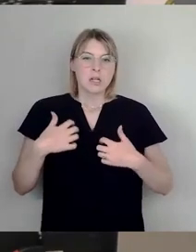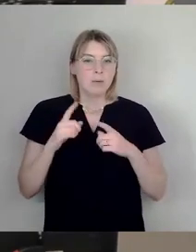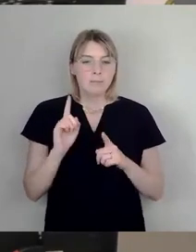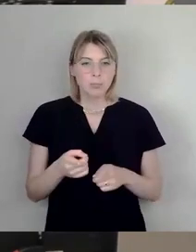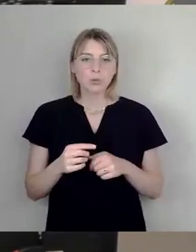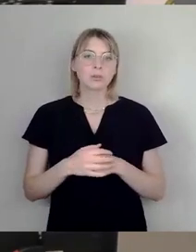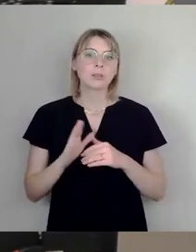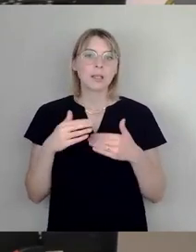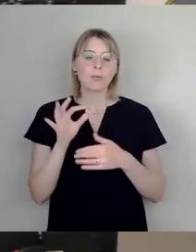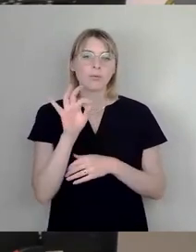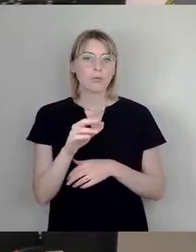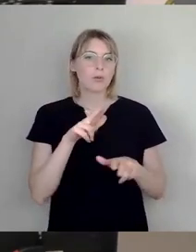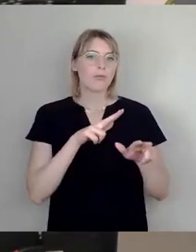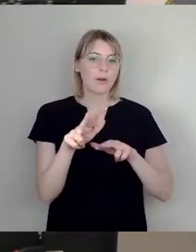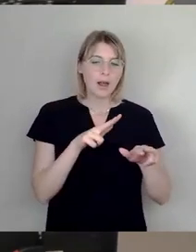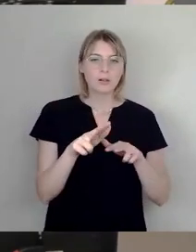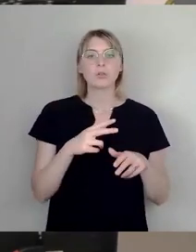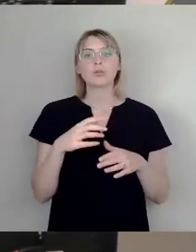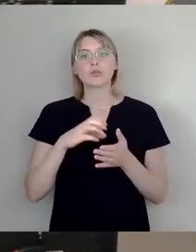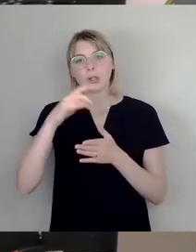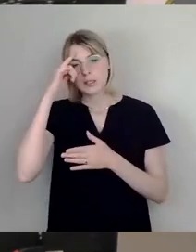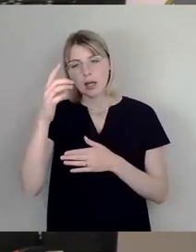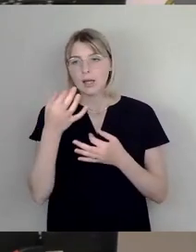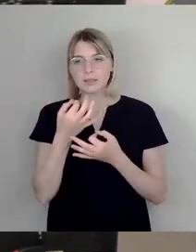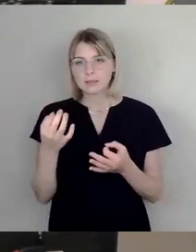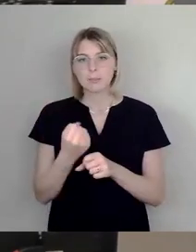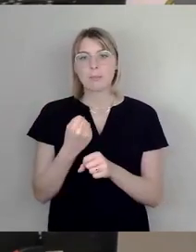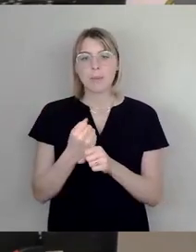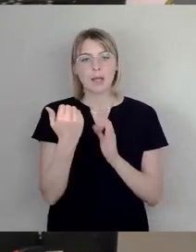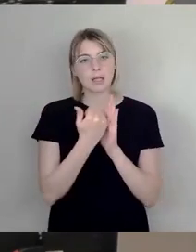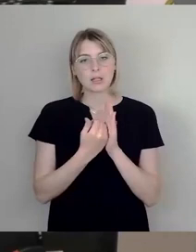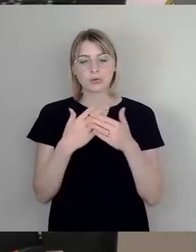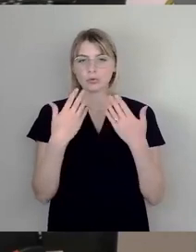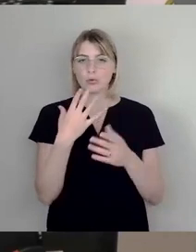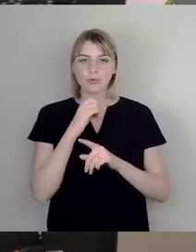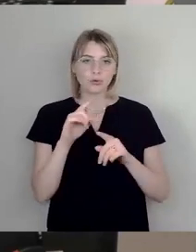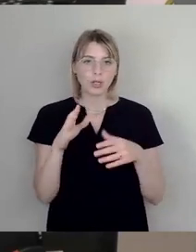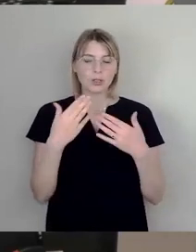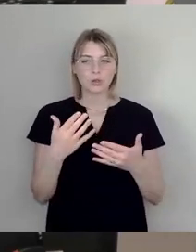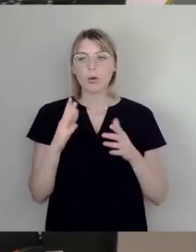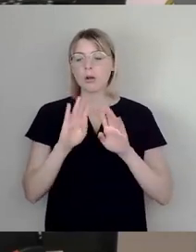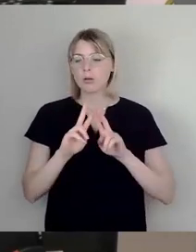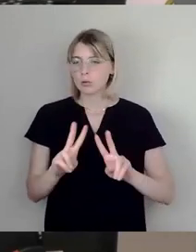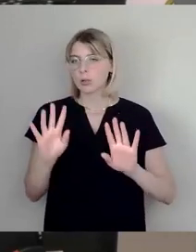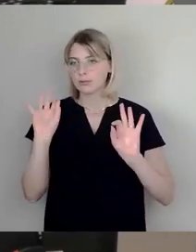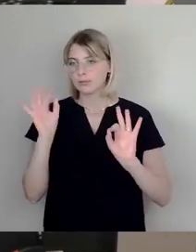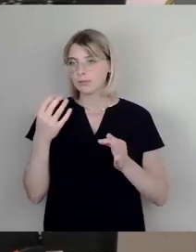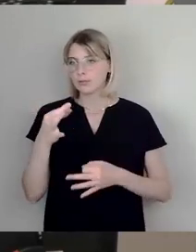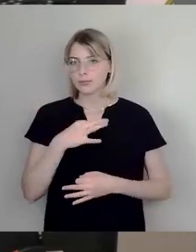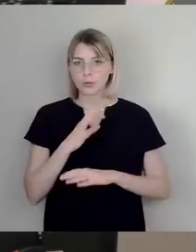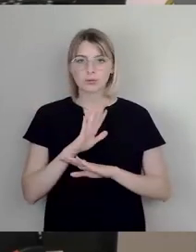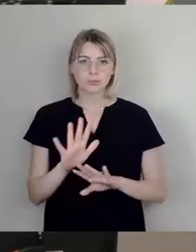und Stadtrat. Dass wir nicht regeln möchten oder keine Richtlinie fassen möchten. Noch dazu in immer weiter unglaublich ineffizienten Verfahren.